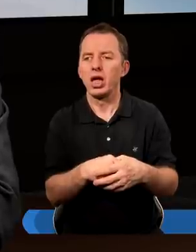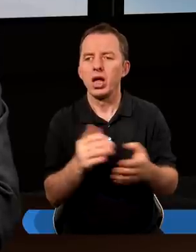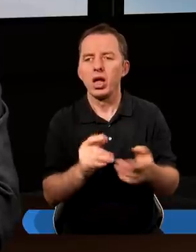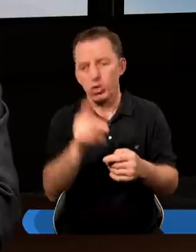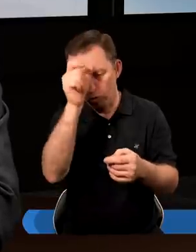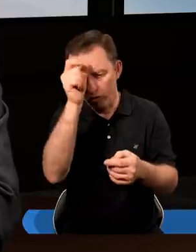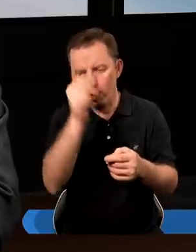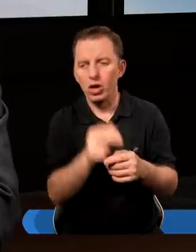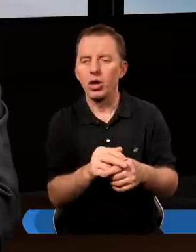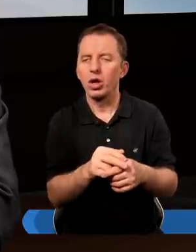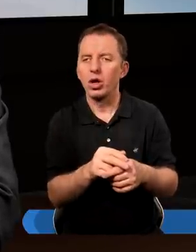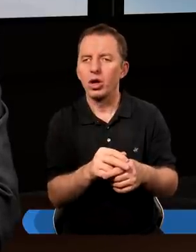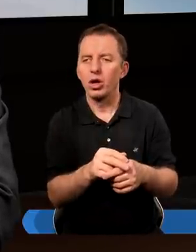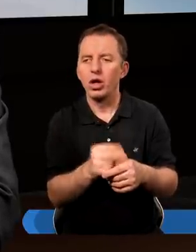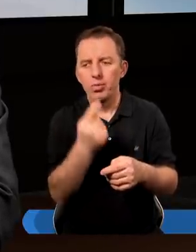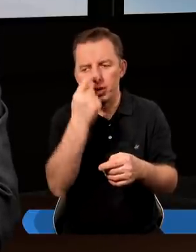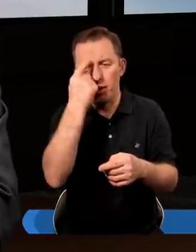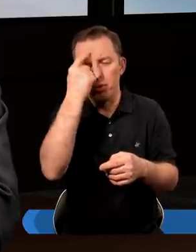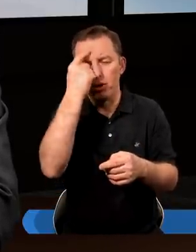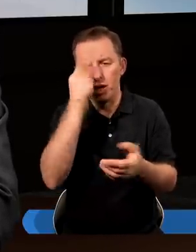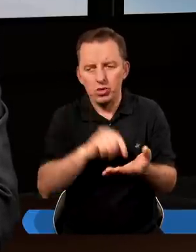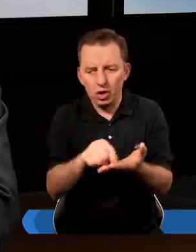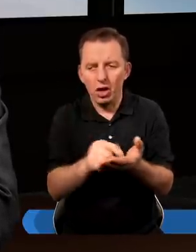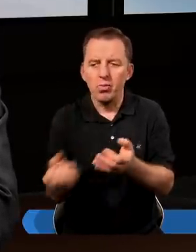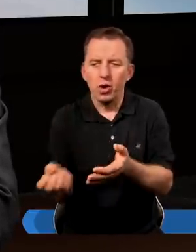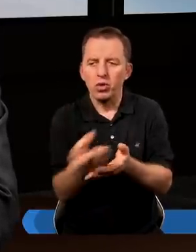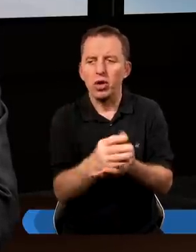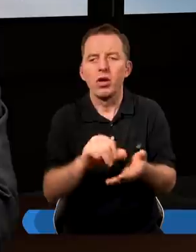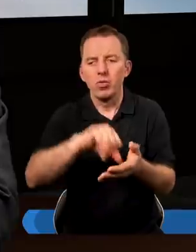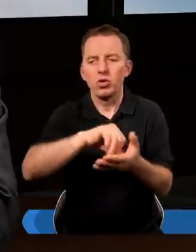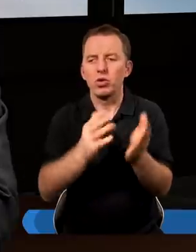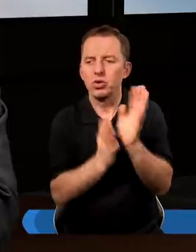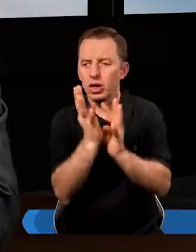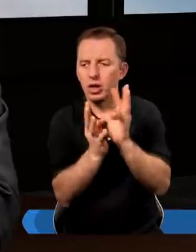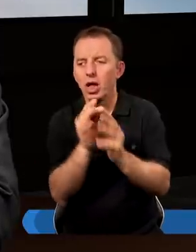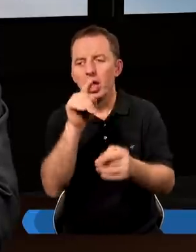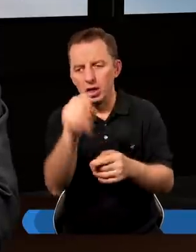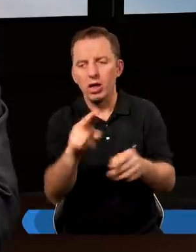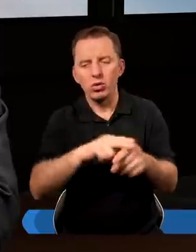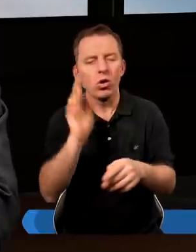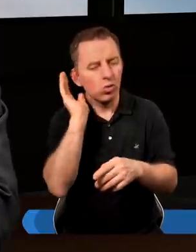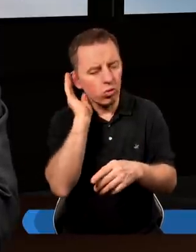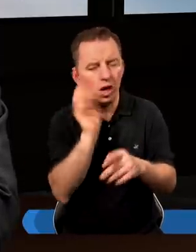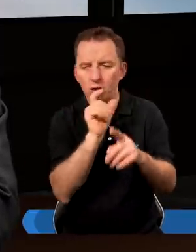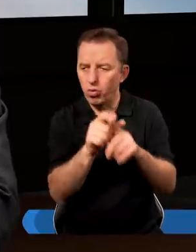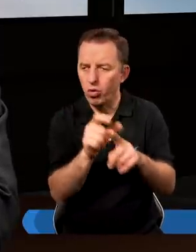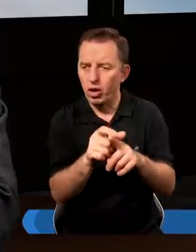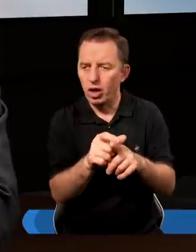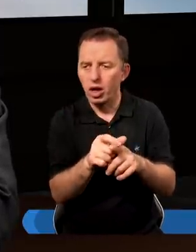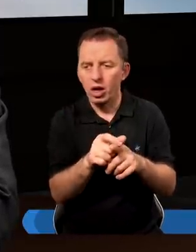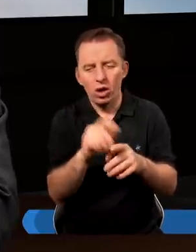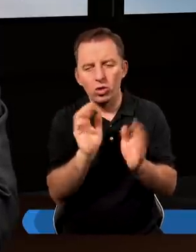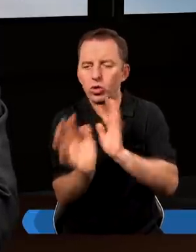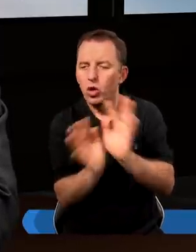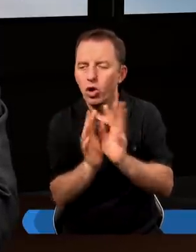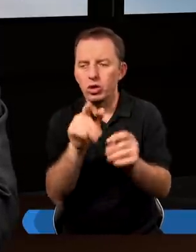Z kolei człowiek przypominający ziarno posiane pośród cierni to ten, który słucha słowa, lecz